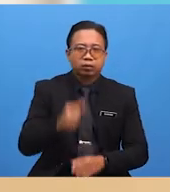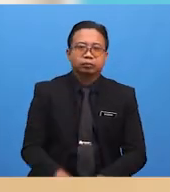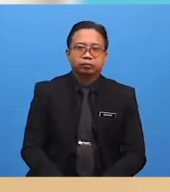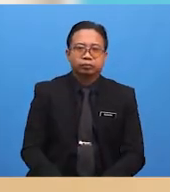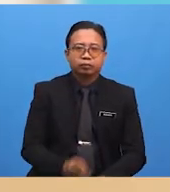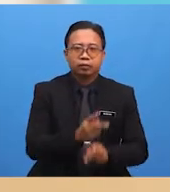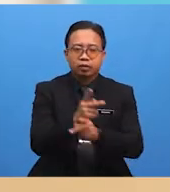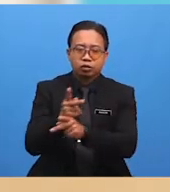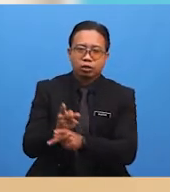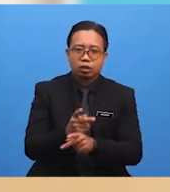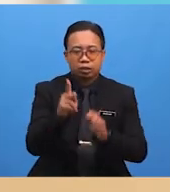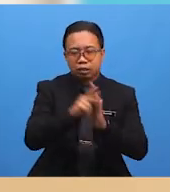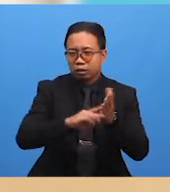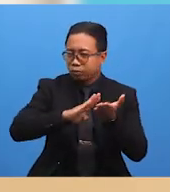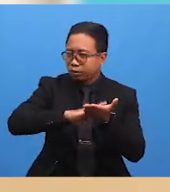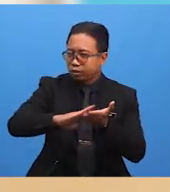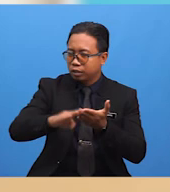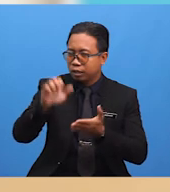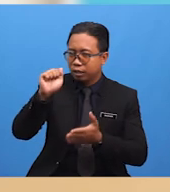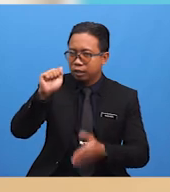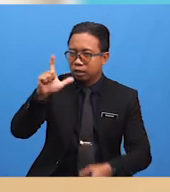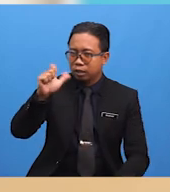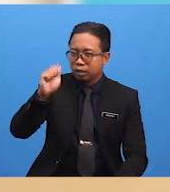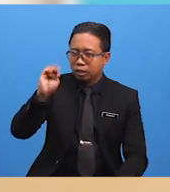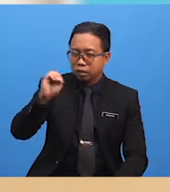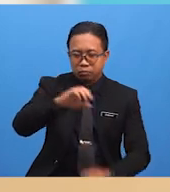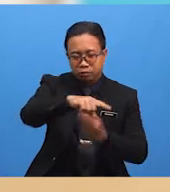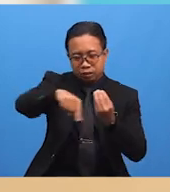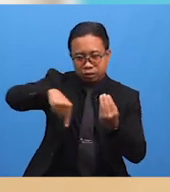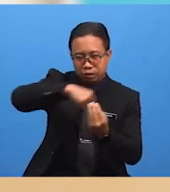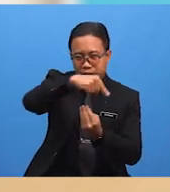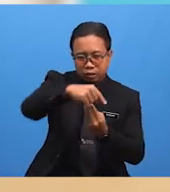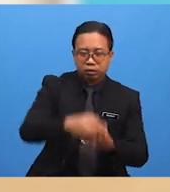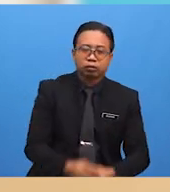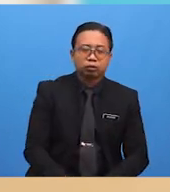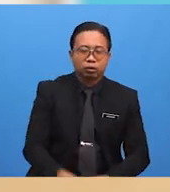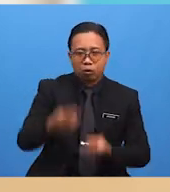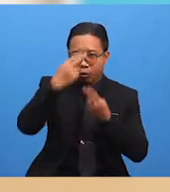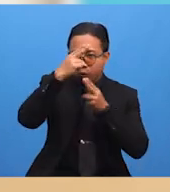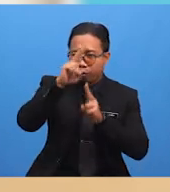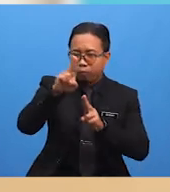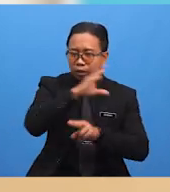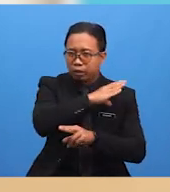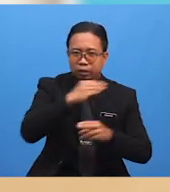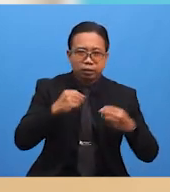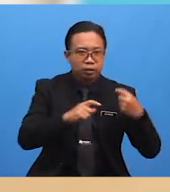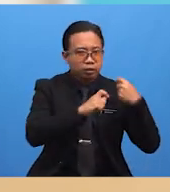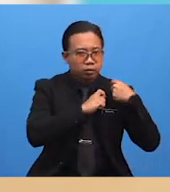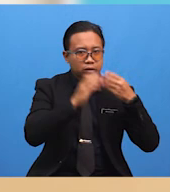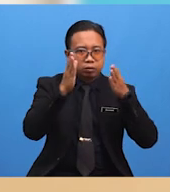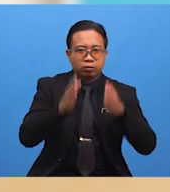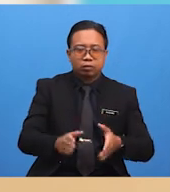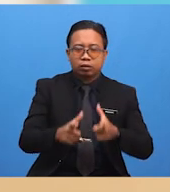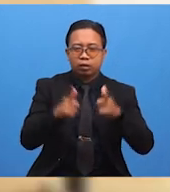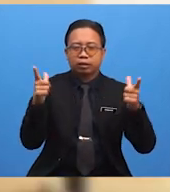Memelihara Kebersihan Alam Sekitar Dan Menghormati Hak Dan Tanggungjawab